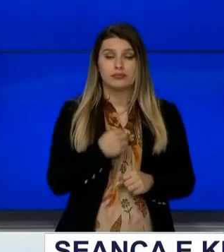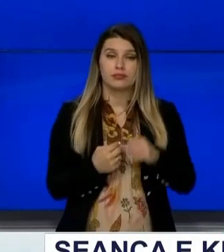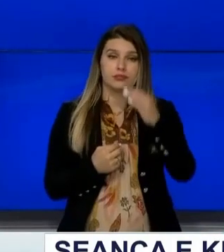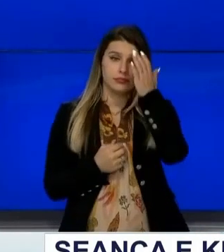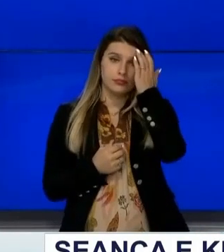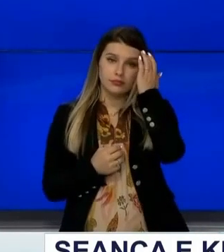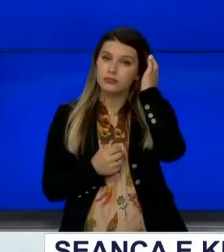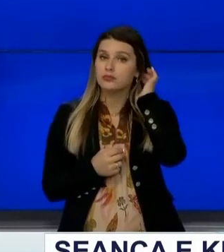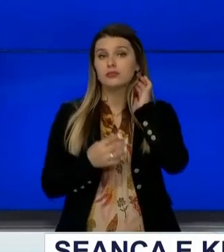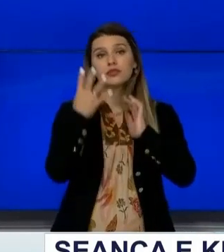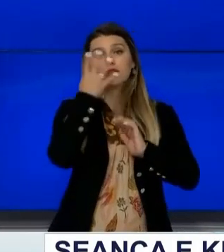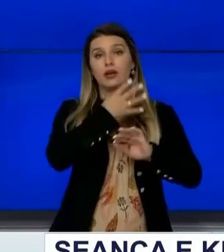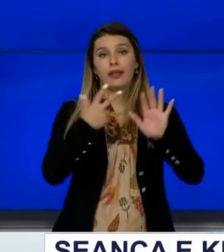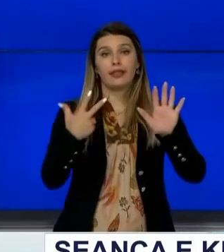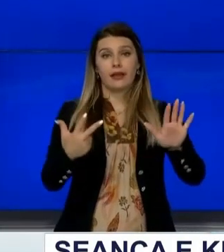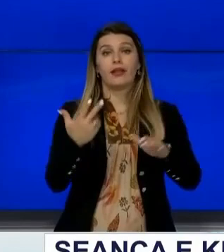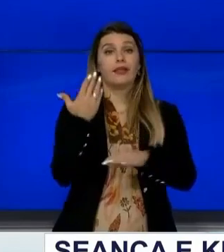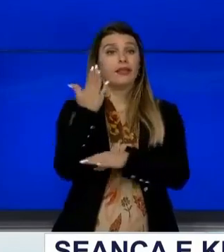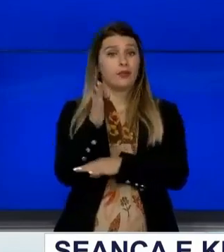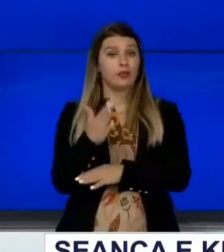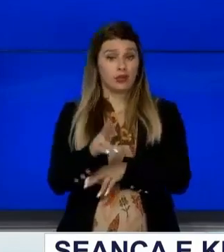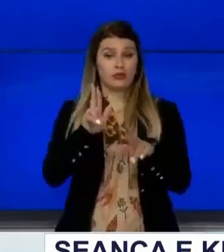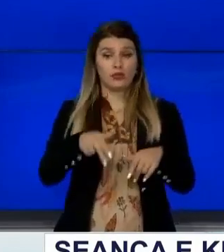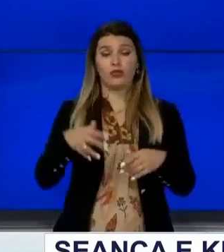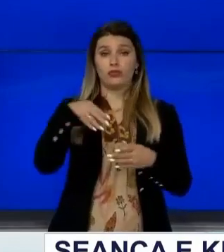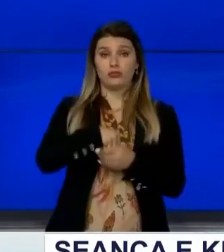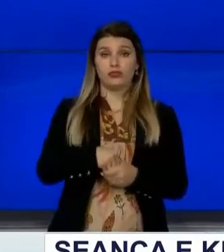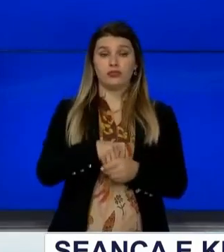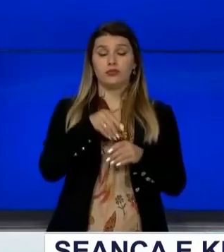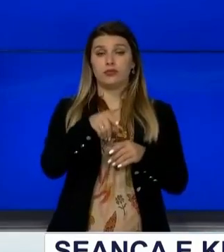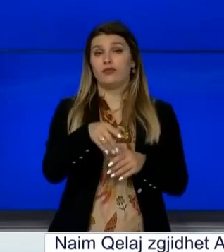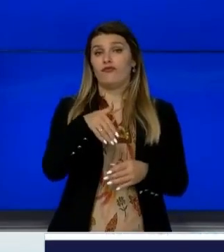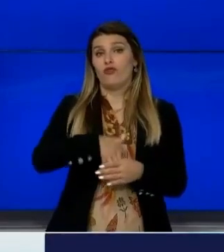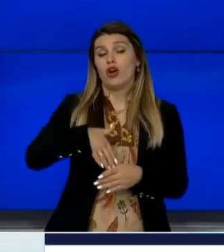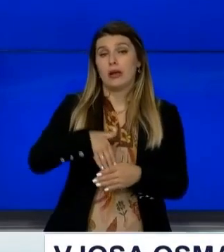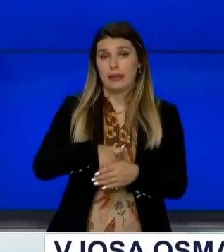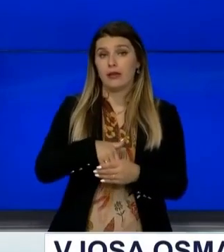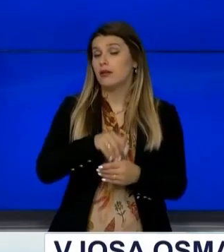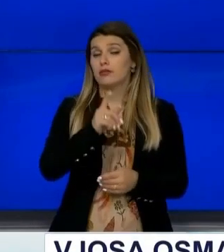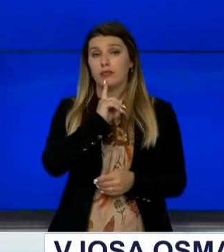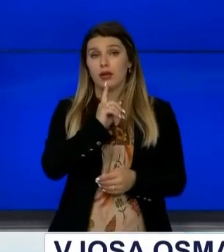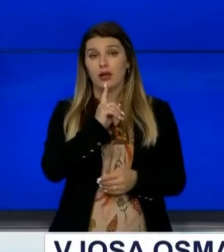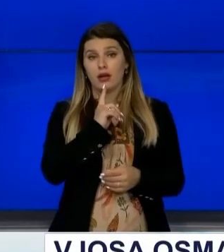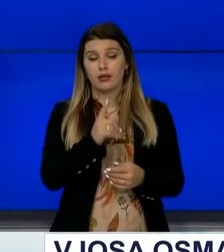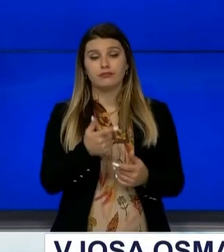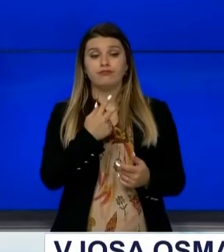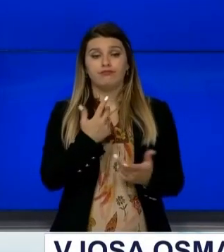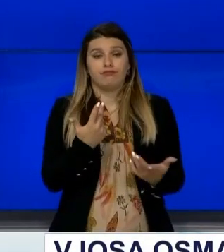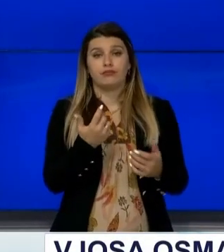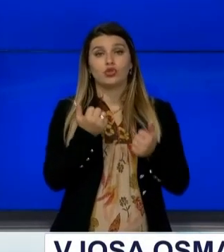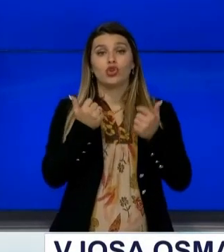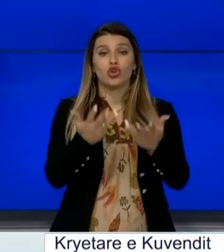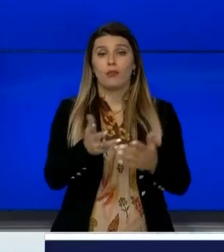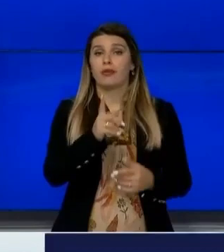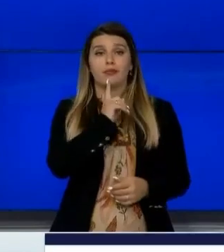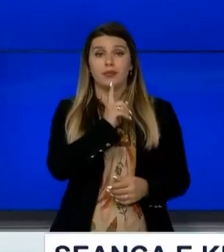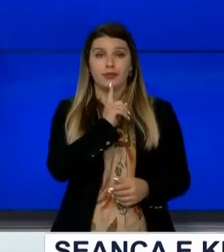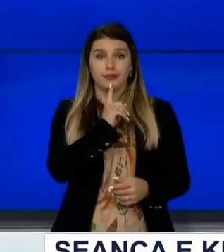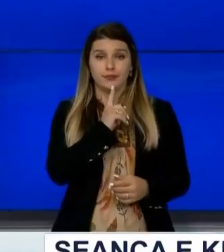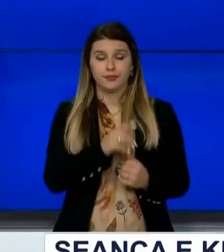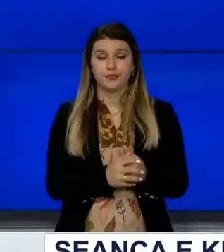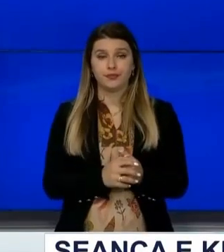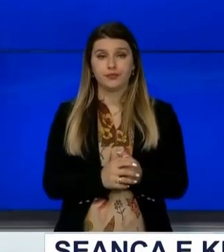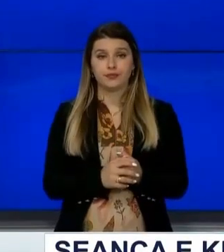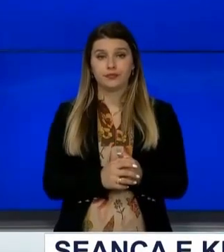Vetëm 48 deputet kanë marrë pies në votim, rjedim eshtë nuk ka kërëm të mjash tëftueshëm Ky